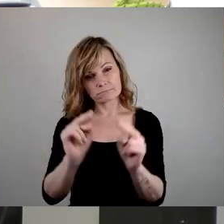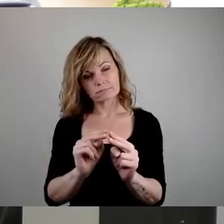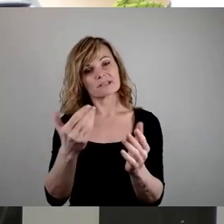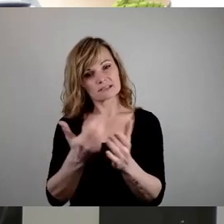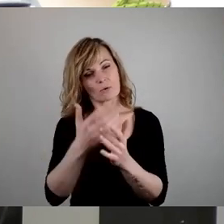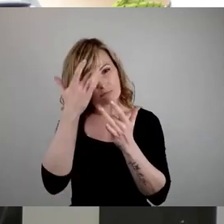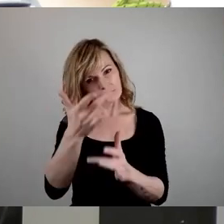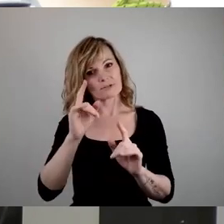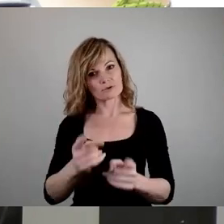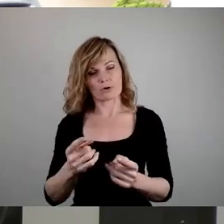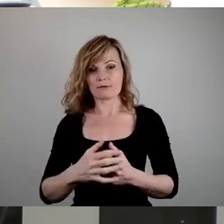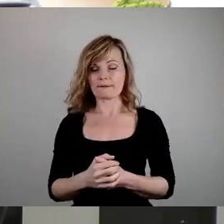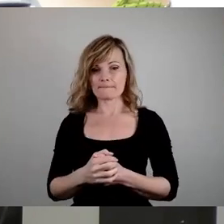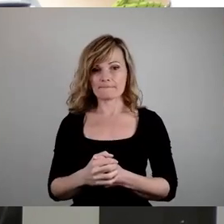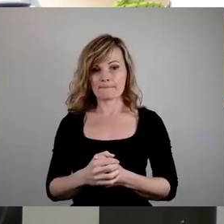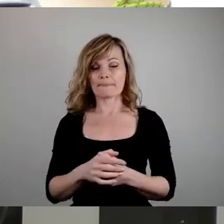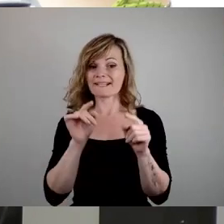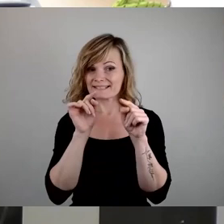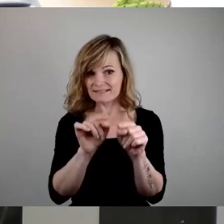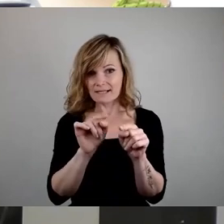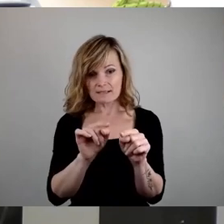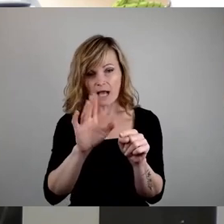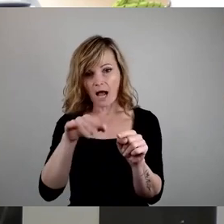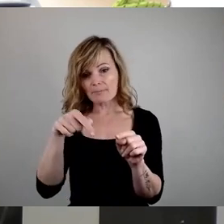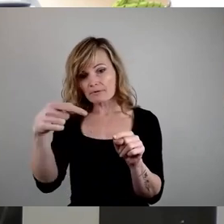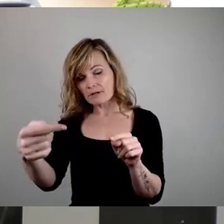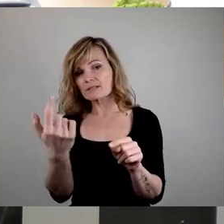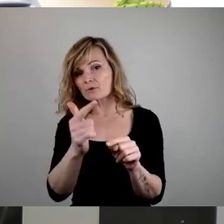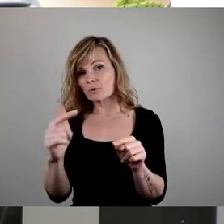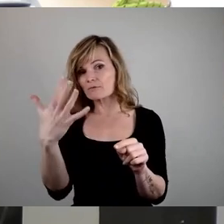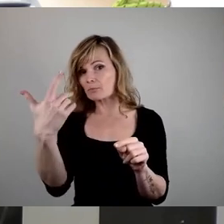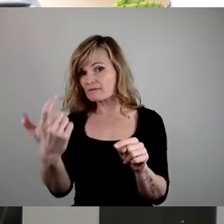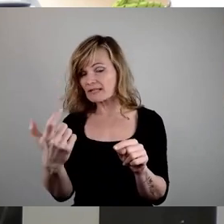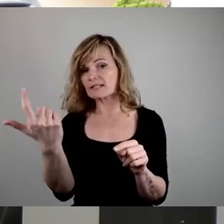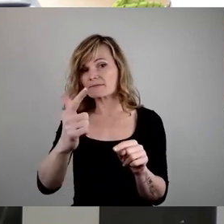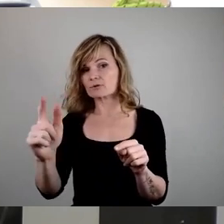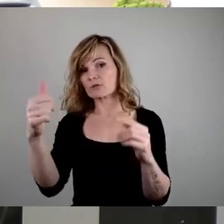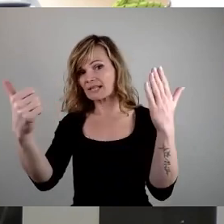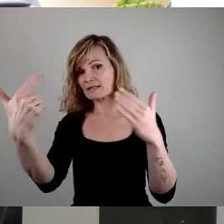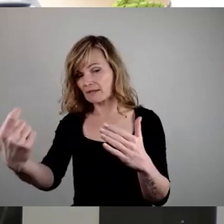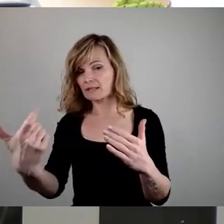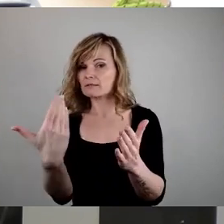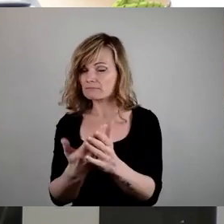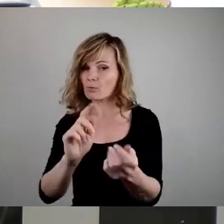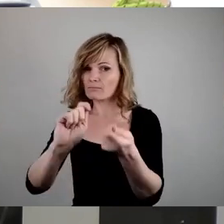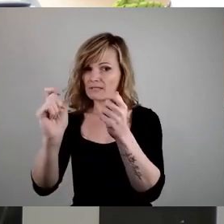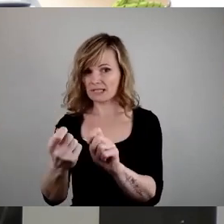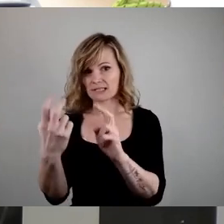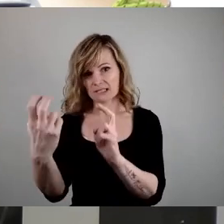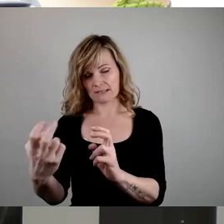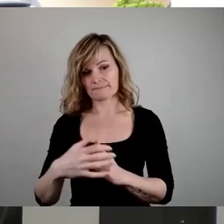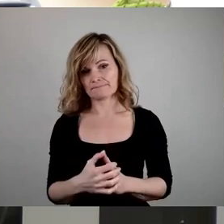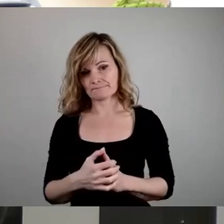Und, dass er dieses dann ab 2025, 2026 umsetzt. Ich denke, das ist eine gute Sache.